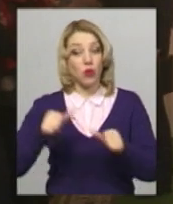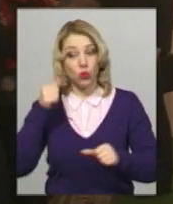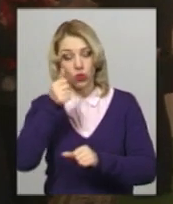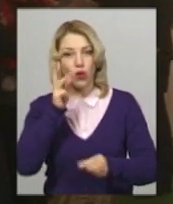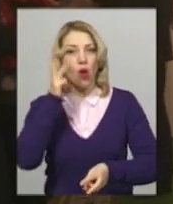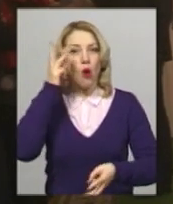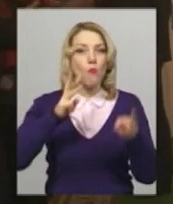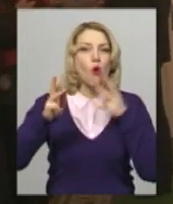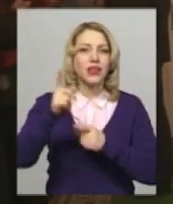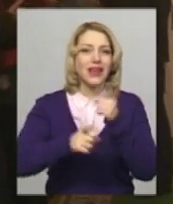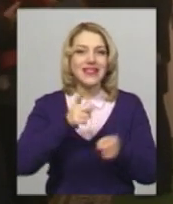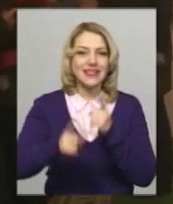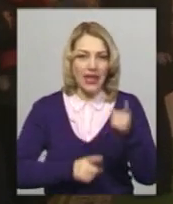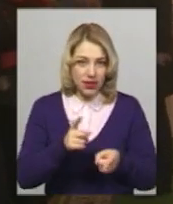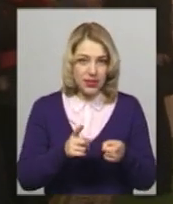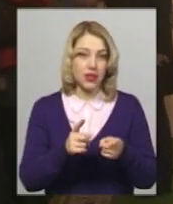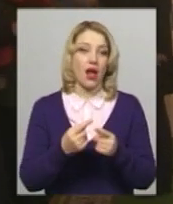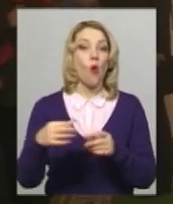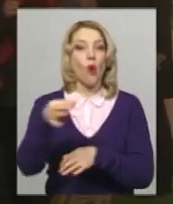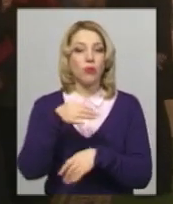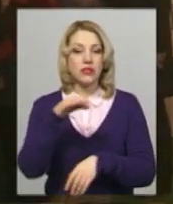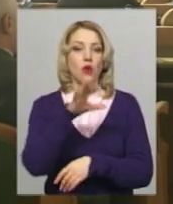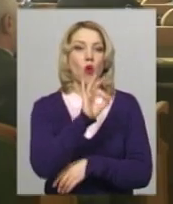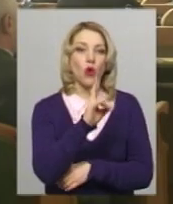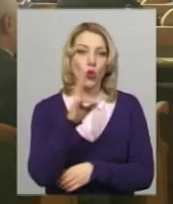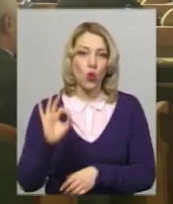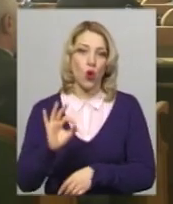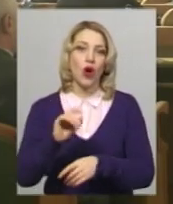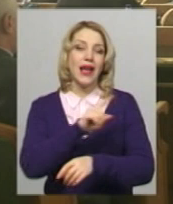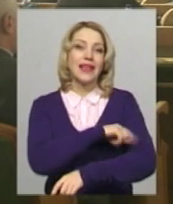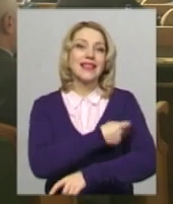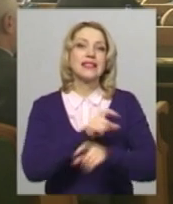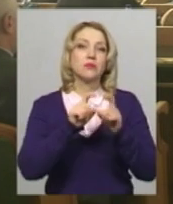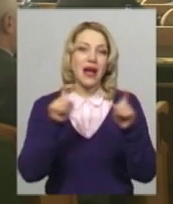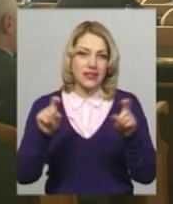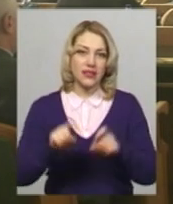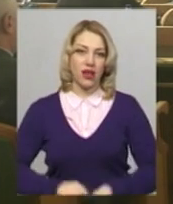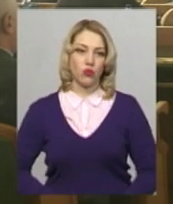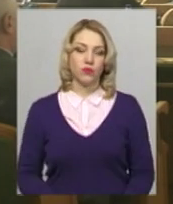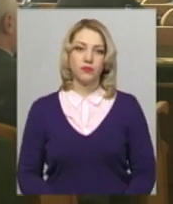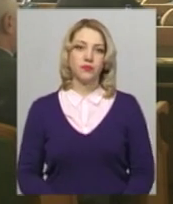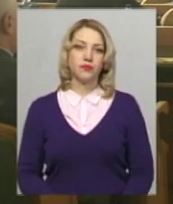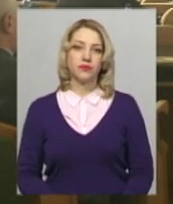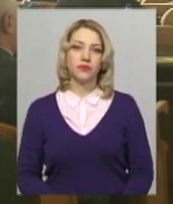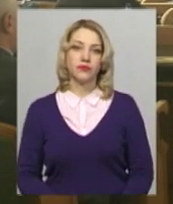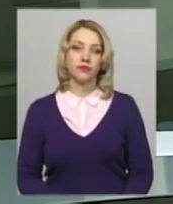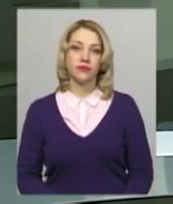обласного онкологічного диспансеру. Світлана Поробок, Віктор Кривий, Новини, Поділецентр.